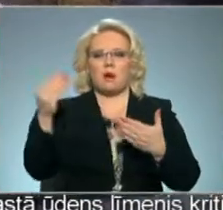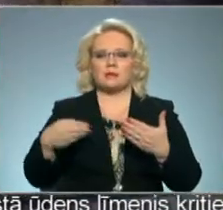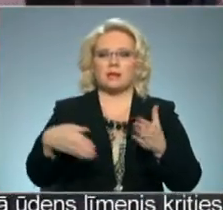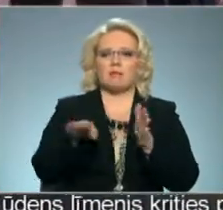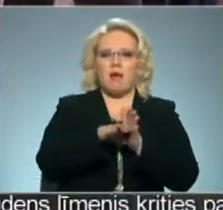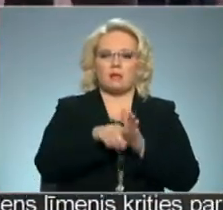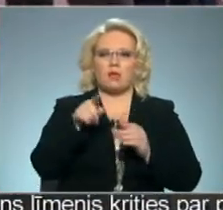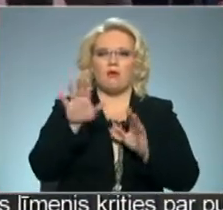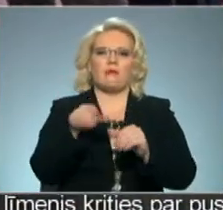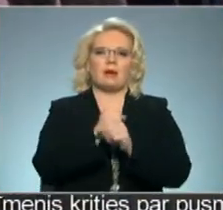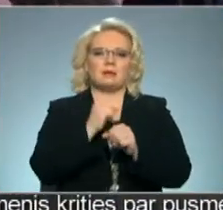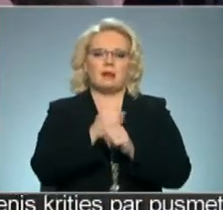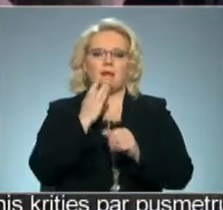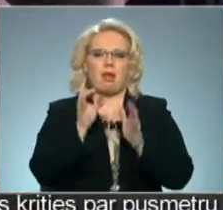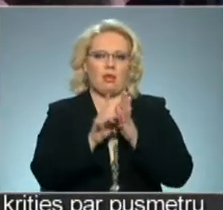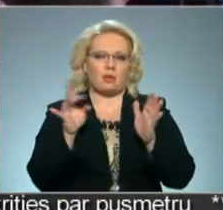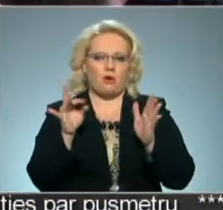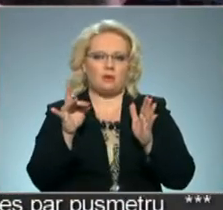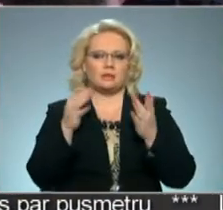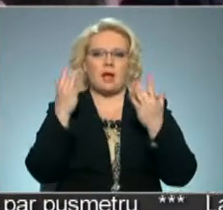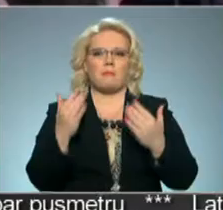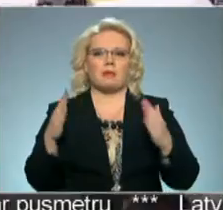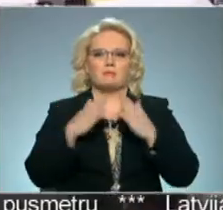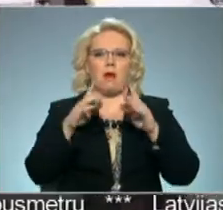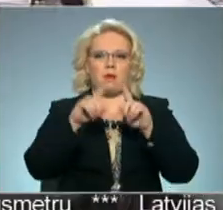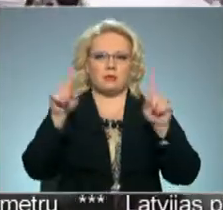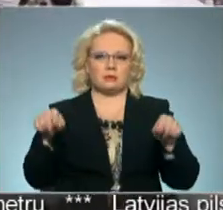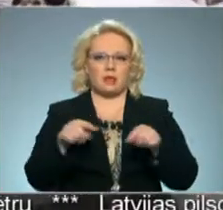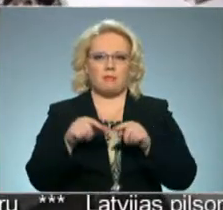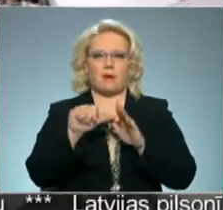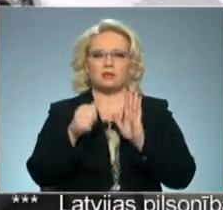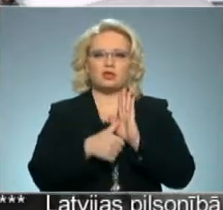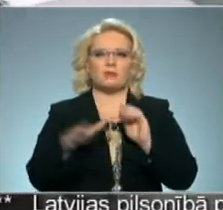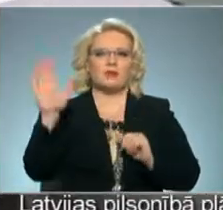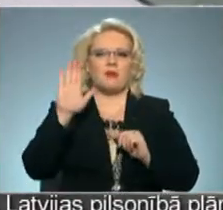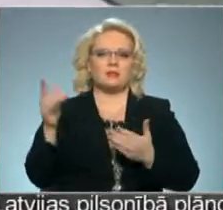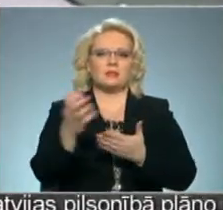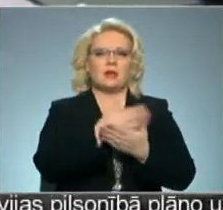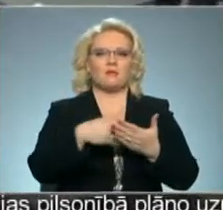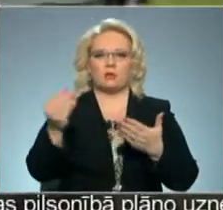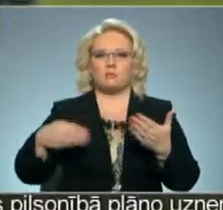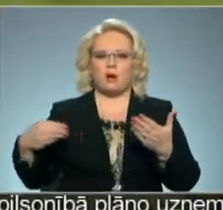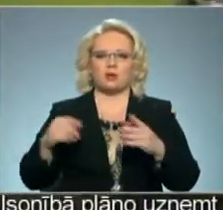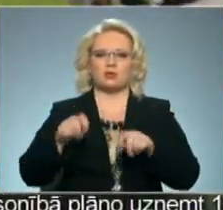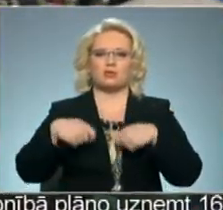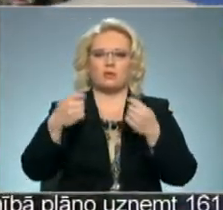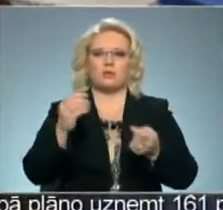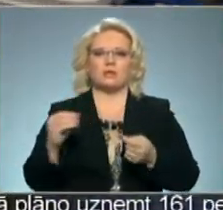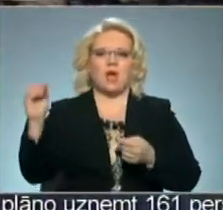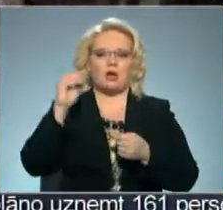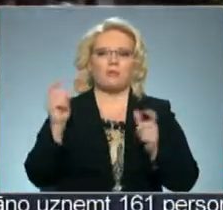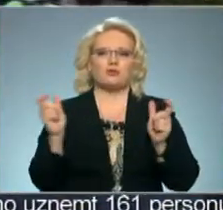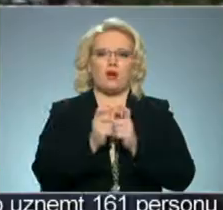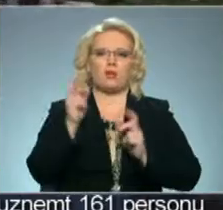klātienē, to var izdarīt elektroniski, kampaņas mājaslapā. 16 valstīs savāktos parakstus tālāk nodos Eiropas